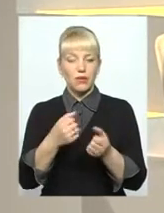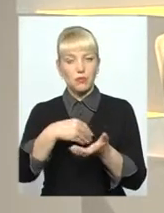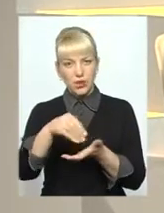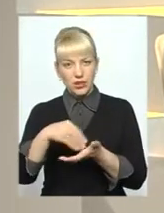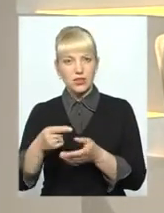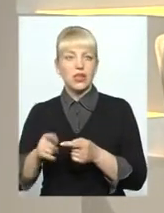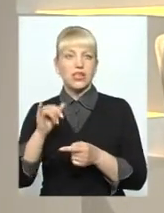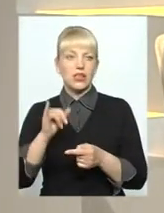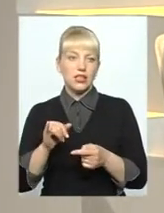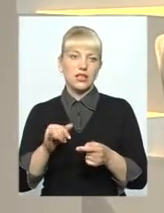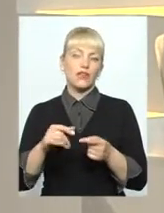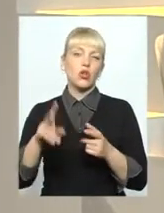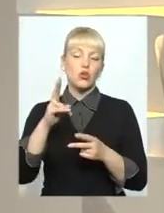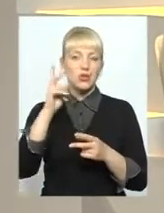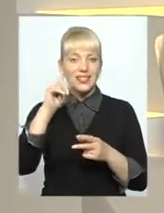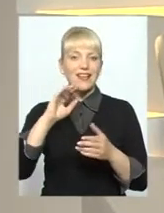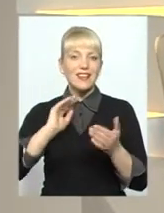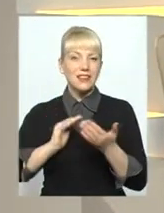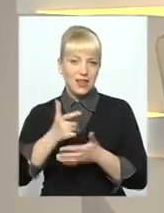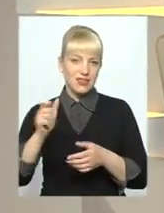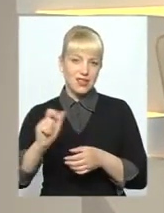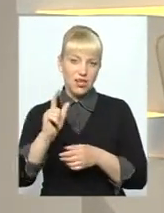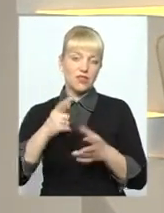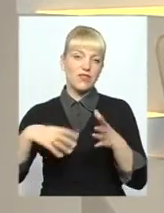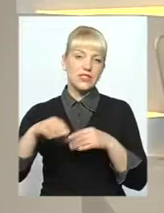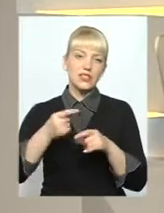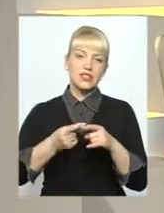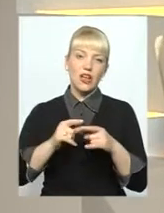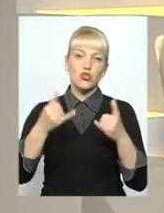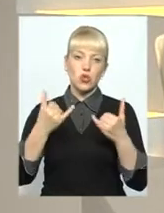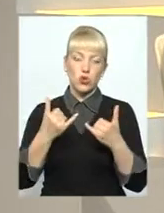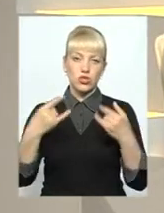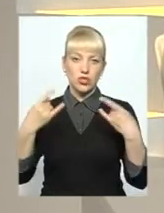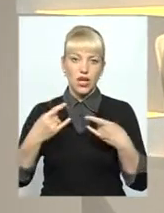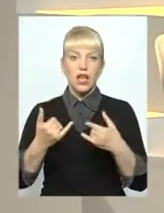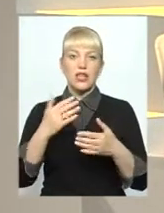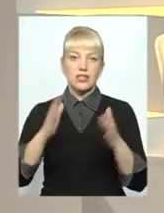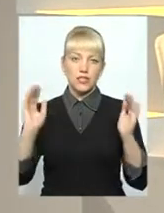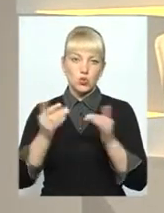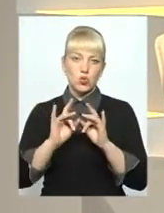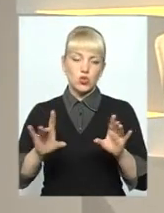якість постачання послуг. Про це все в сьогоднішньому ефірі та з першим прологом сюжет.